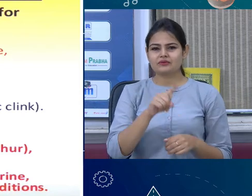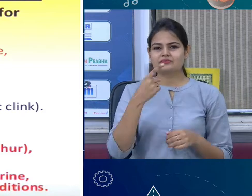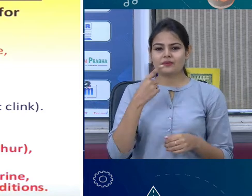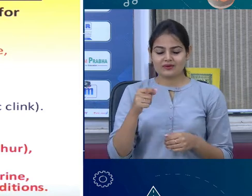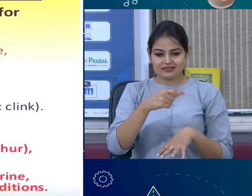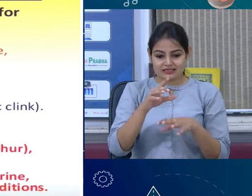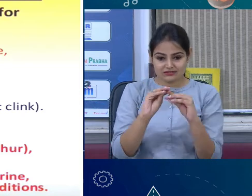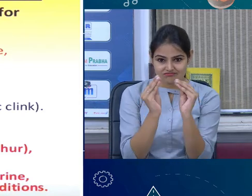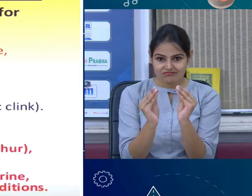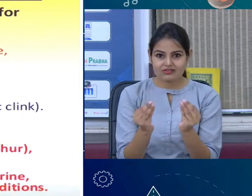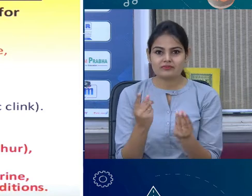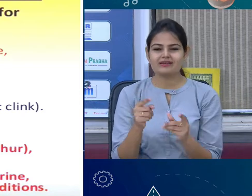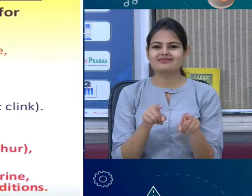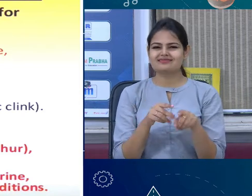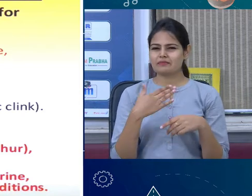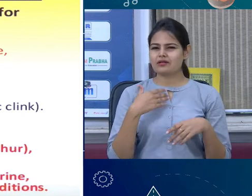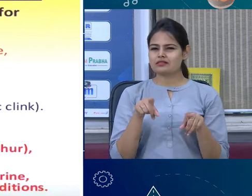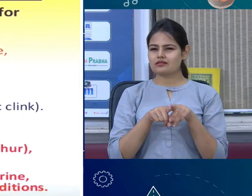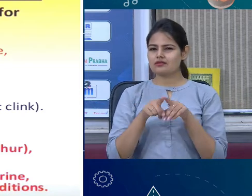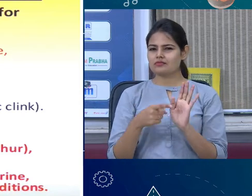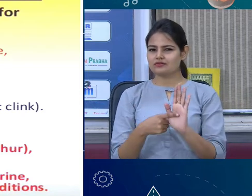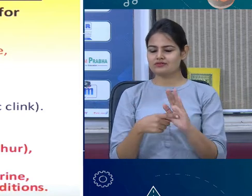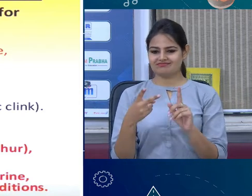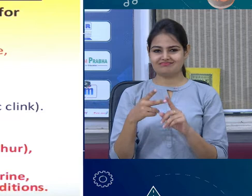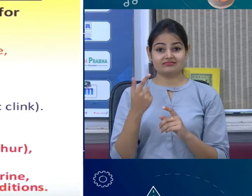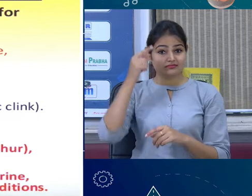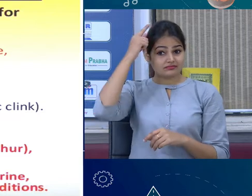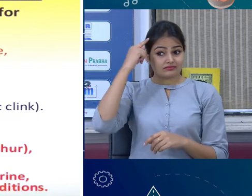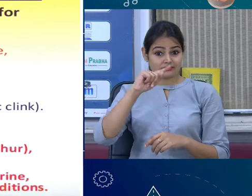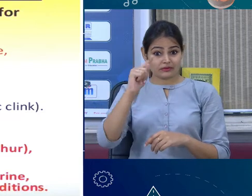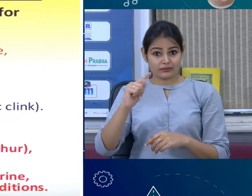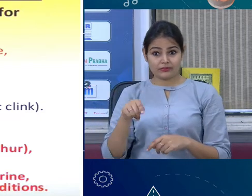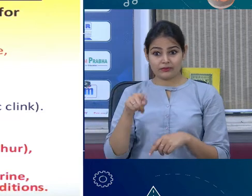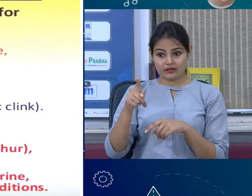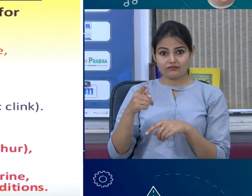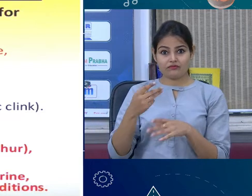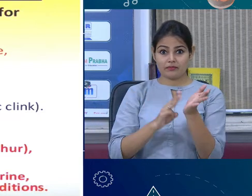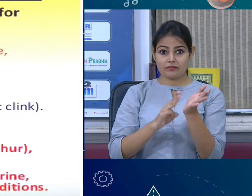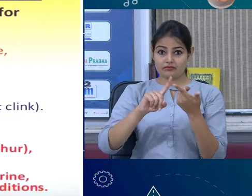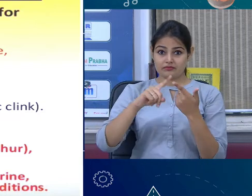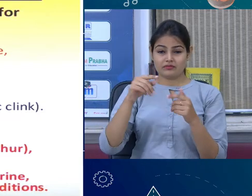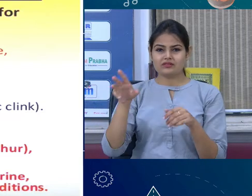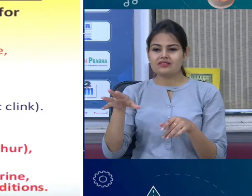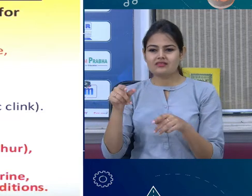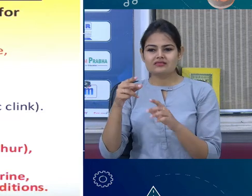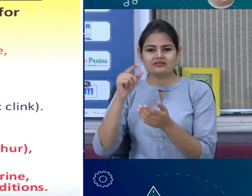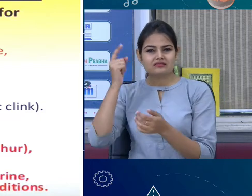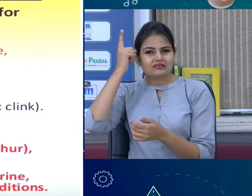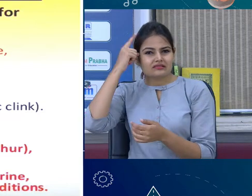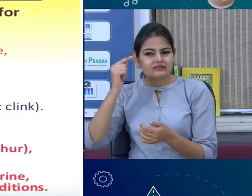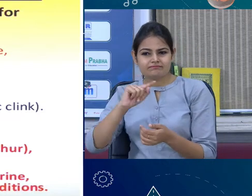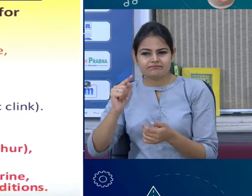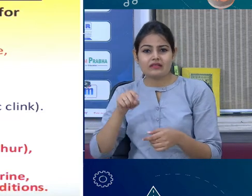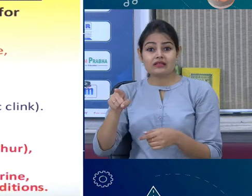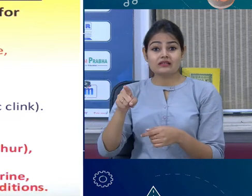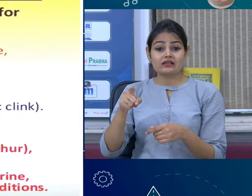जिसे मैंने ग्रफाइट के एक्जामपल लिया था, कि जिए इस अस्वालिट नॉन मेटल पर कितना बृटल है, आप एक चमबच को गिरा देते वो तूपता